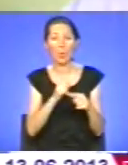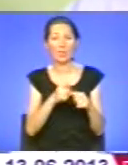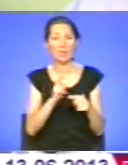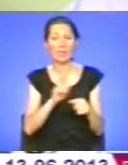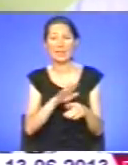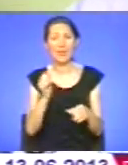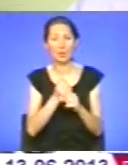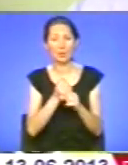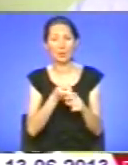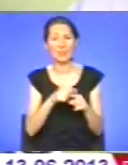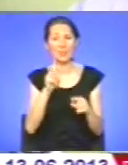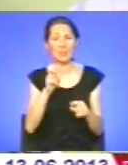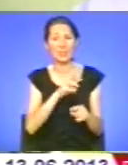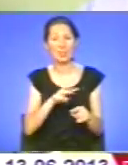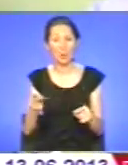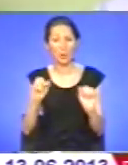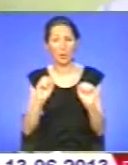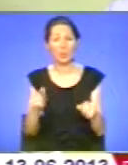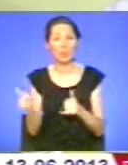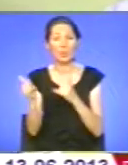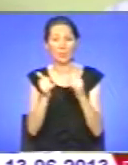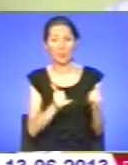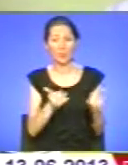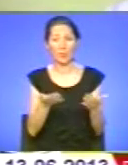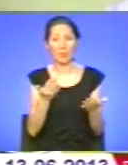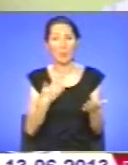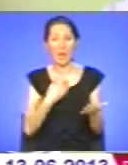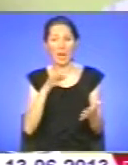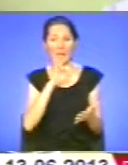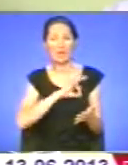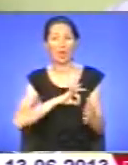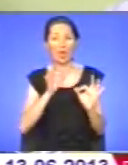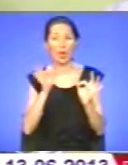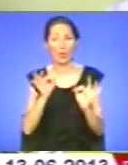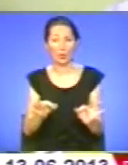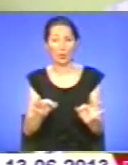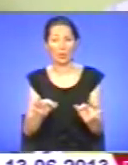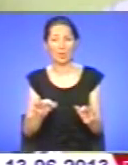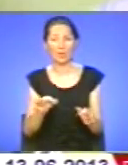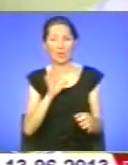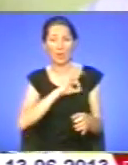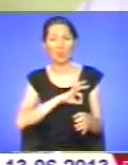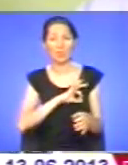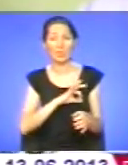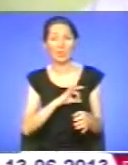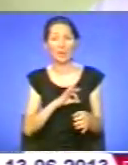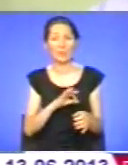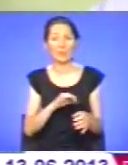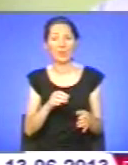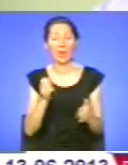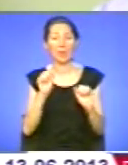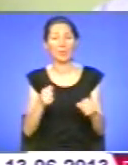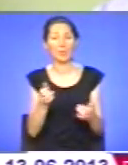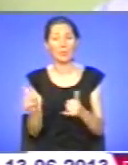200 мільйонів могли б забезпечити, якщо б ми їх раціонально використали, могли б забезпечити обов'язкові програми тих